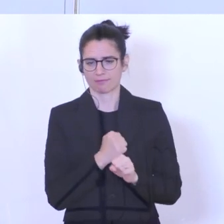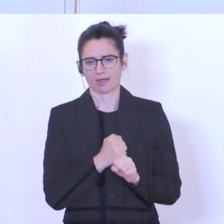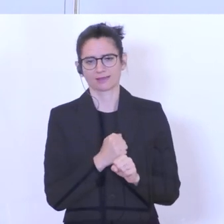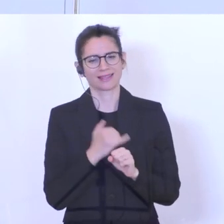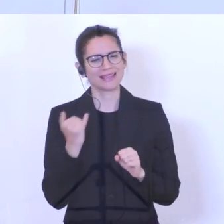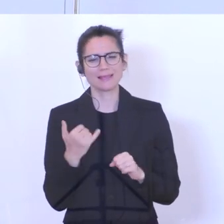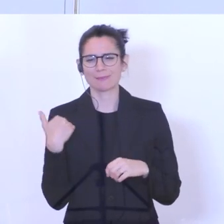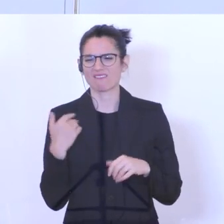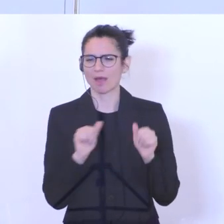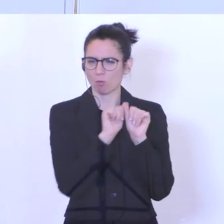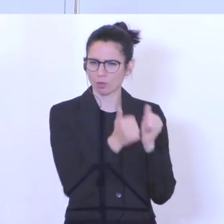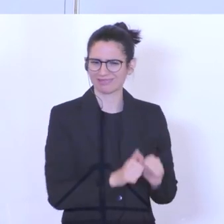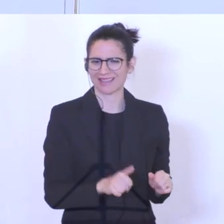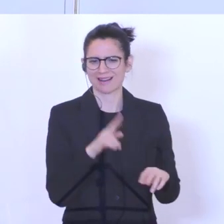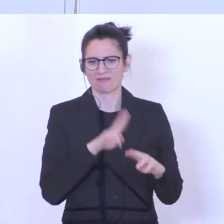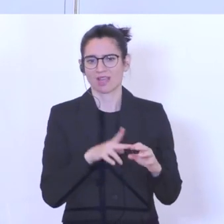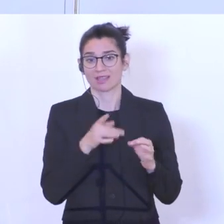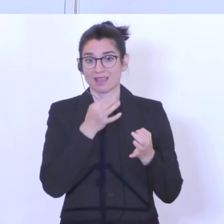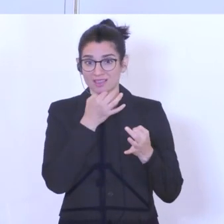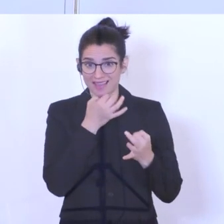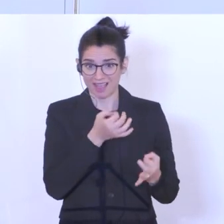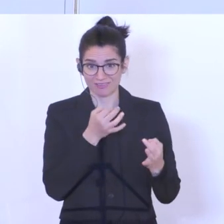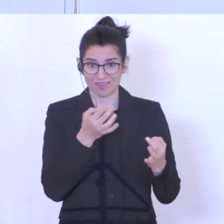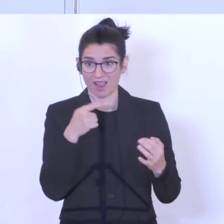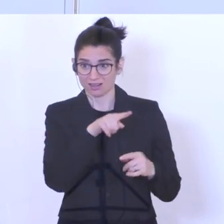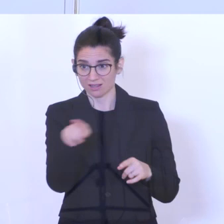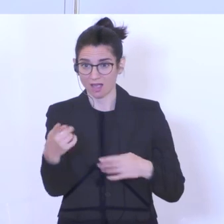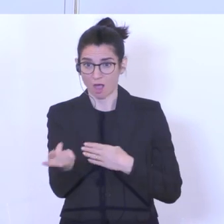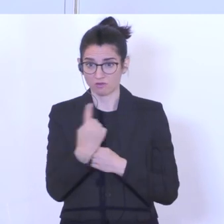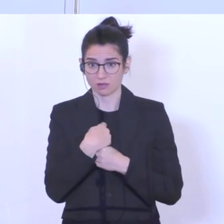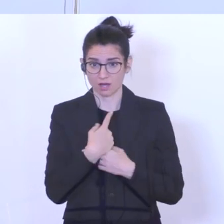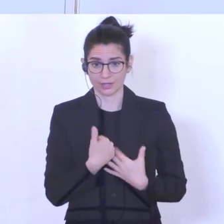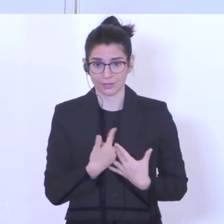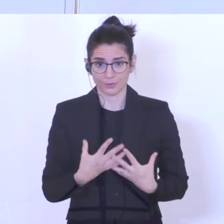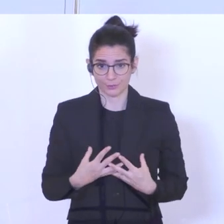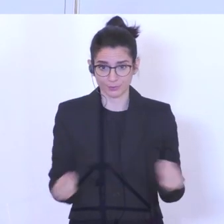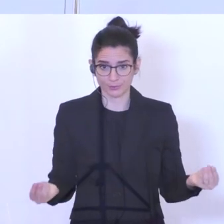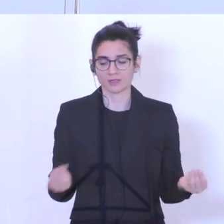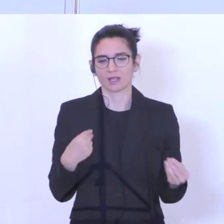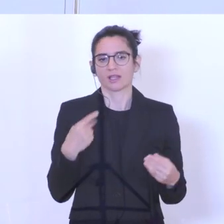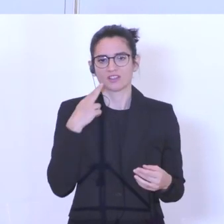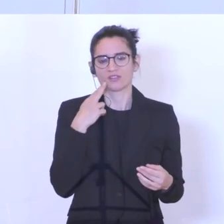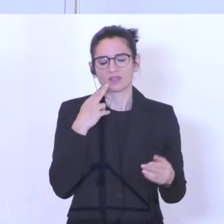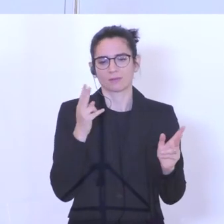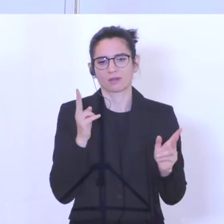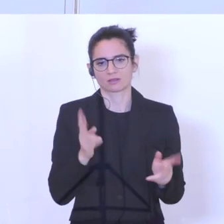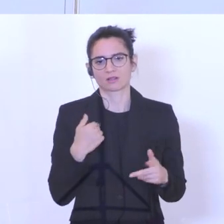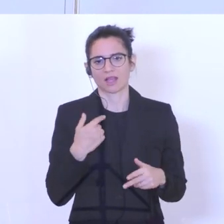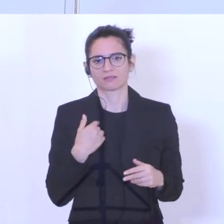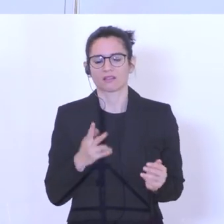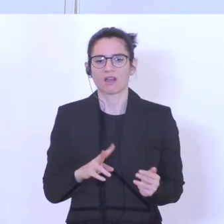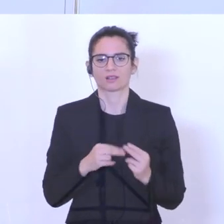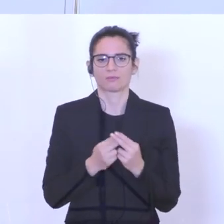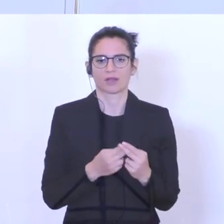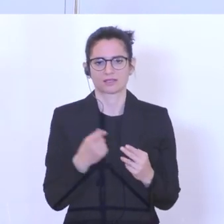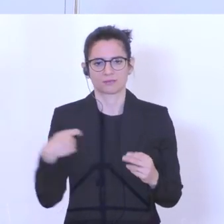als Modell gedacht, wenn Nachfrage sinkt oder Aufträge ausbleiben, dass das Unternehmen sich entsprechend anpassen